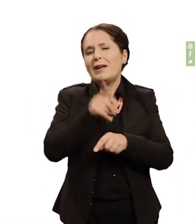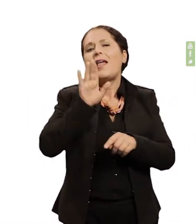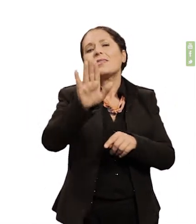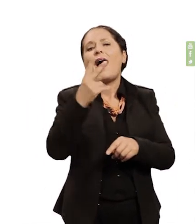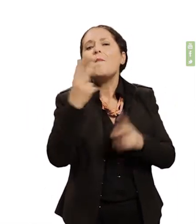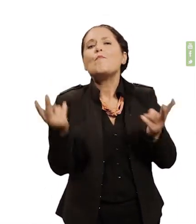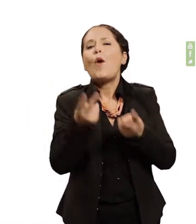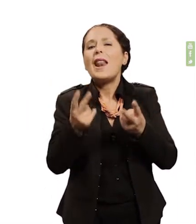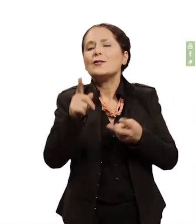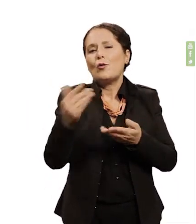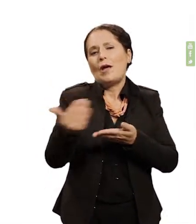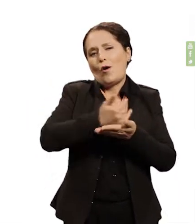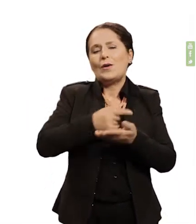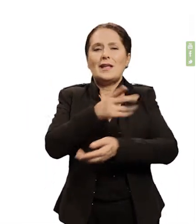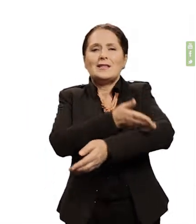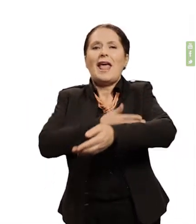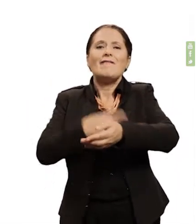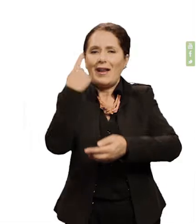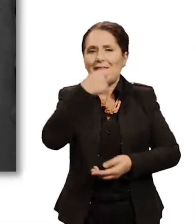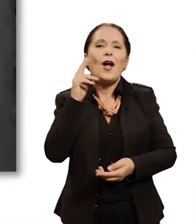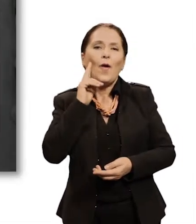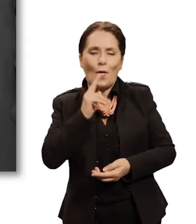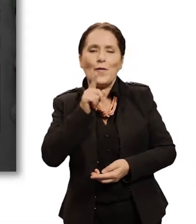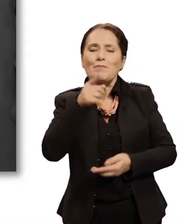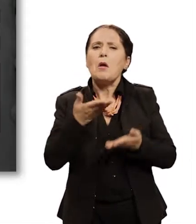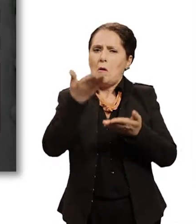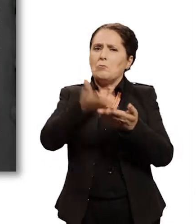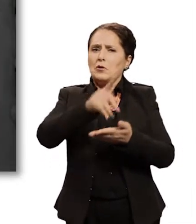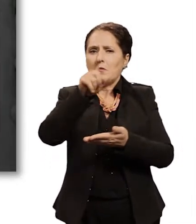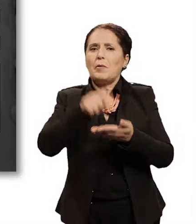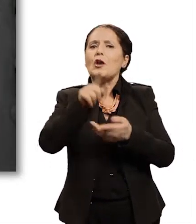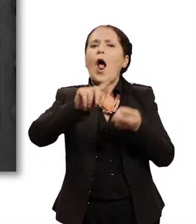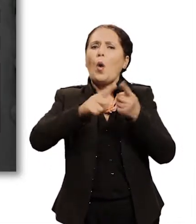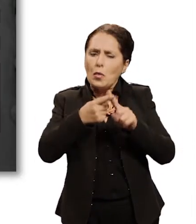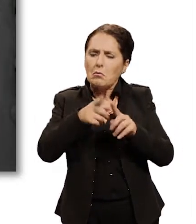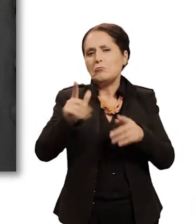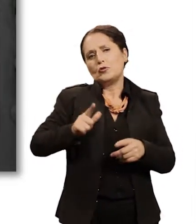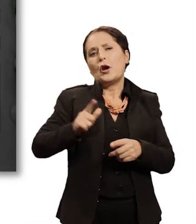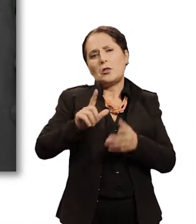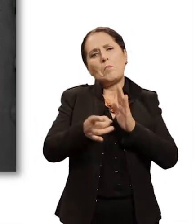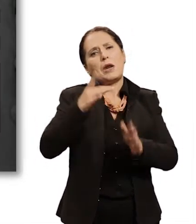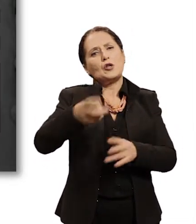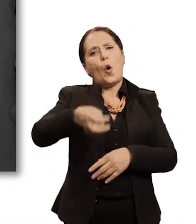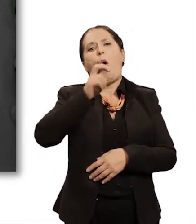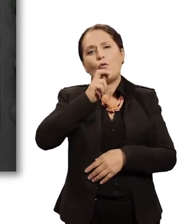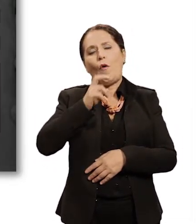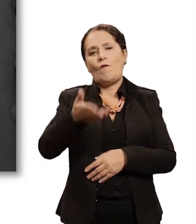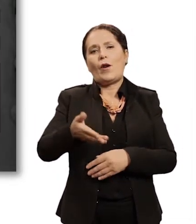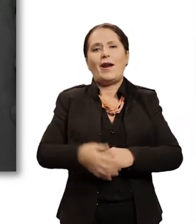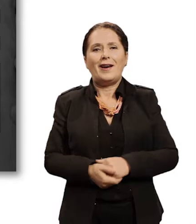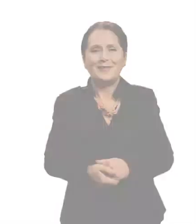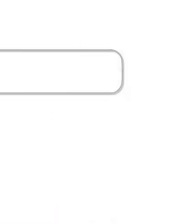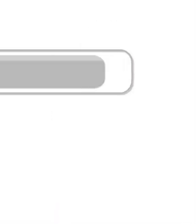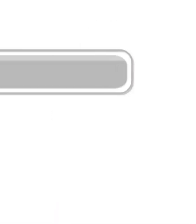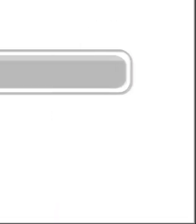приказни и новостите во делот «Научи повеќе». Најчести прашања. Со бирање на секоја фаза ке ги најдете кратките и